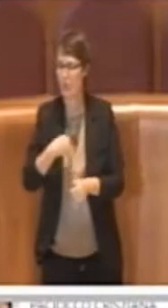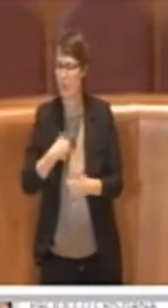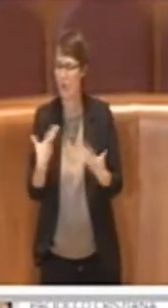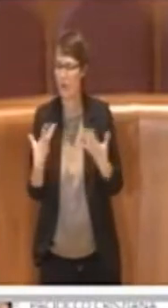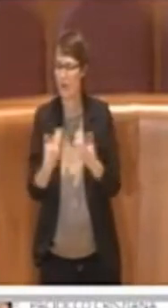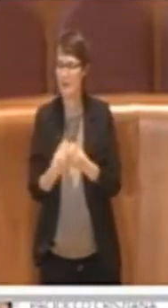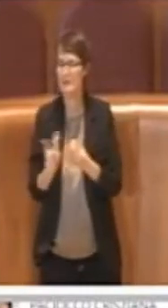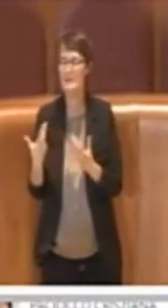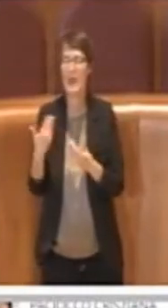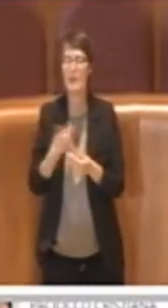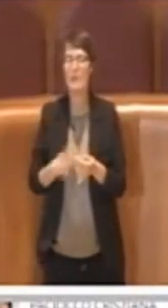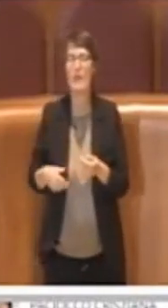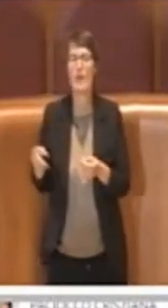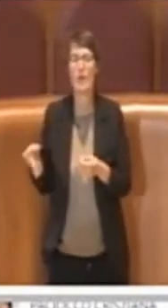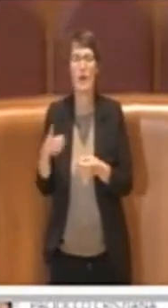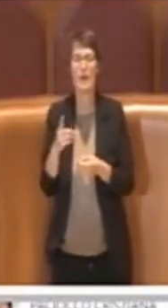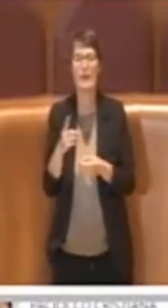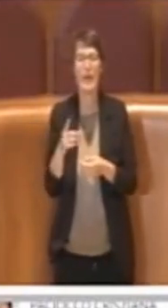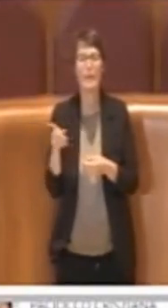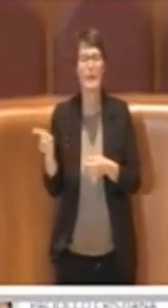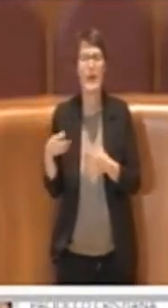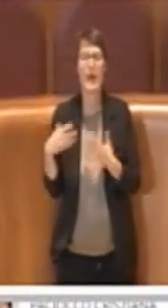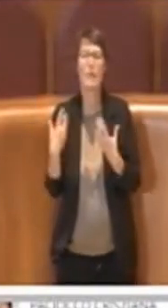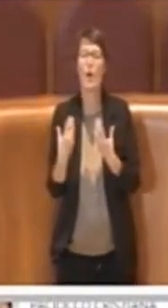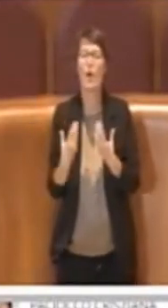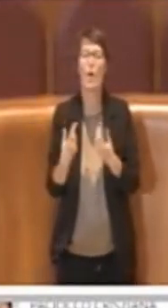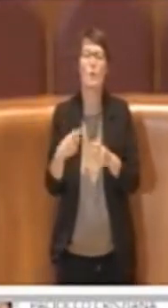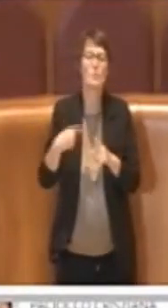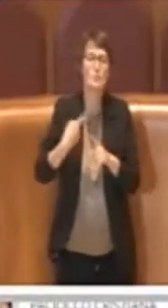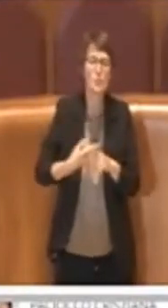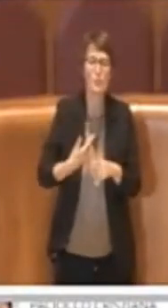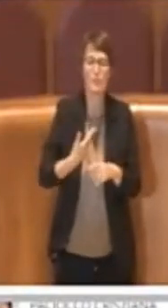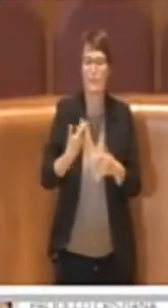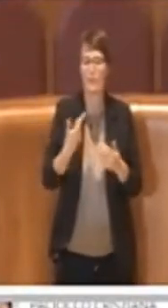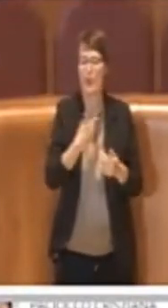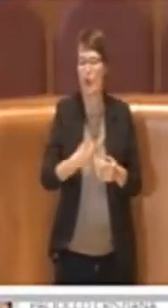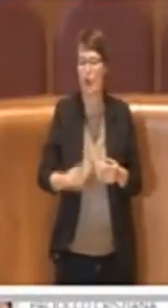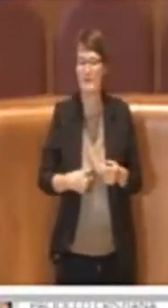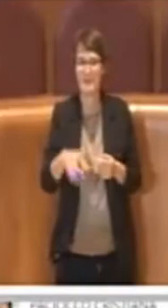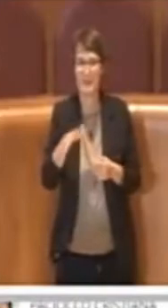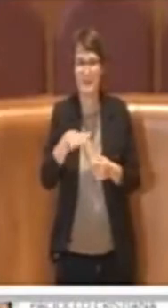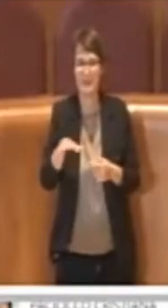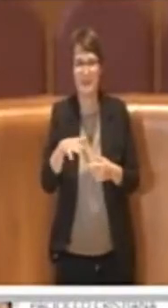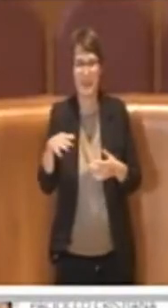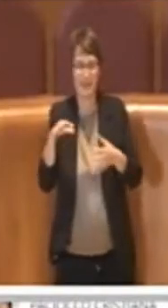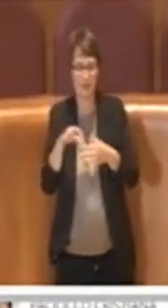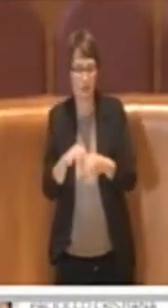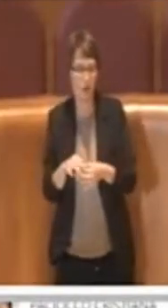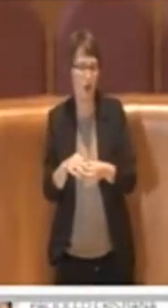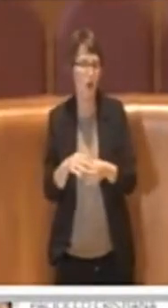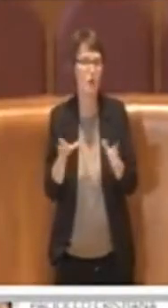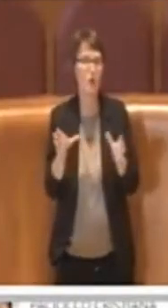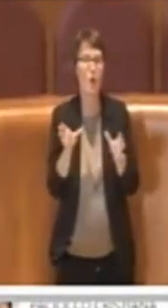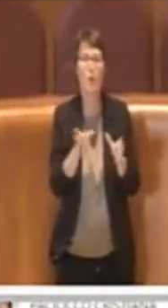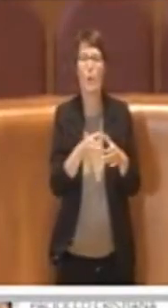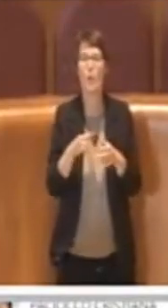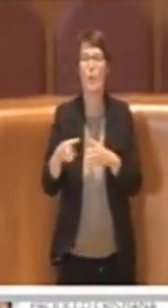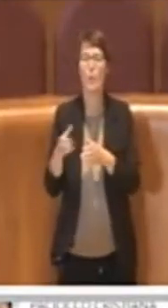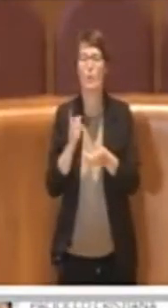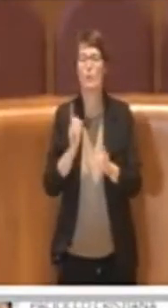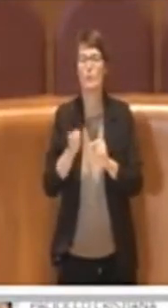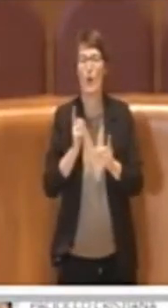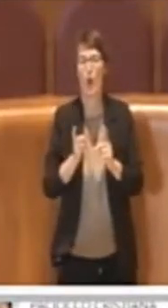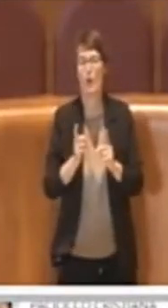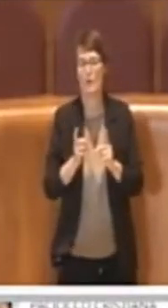Priamo, ma ai consiglieri del territorio, di tutti i gruppi politici del